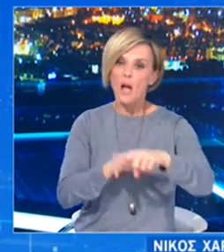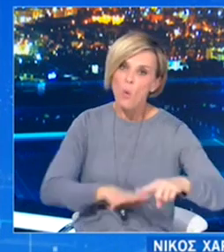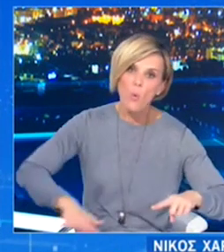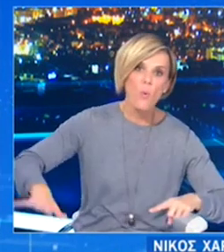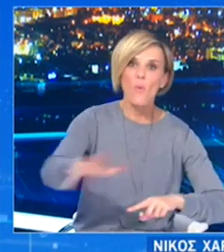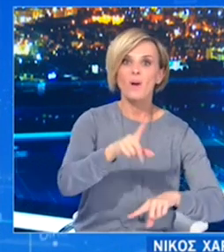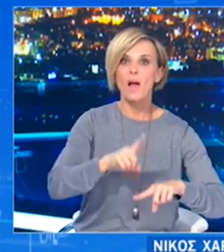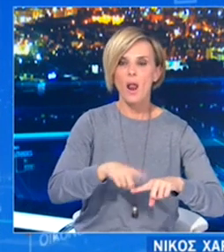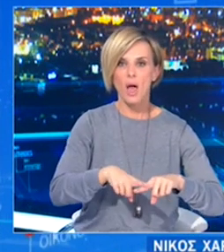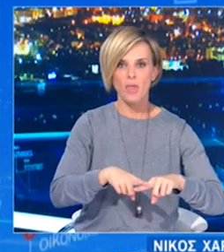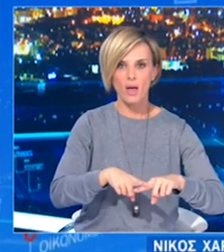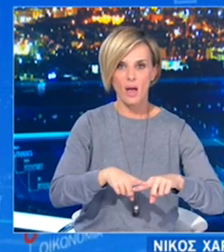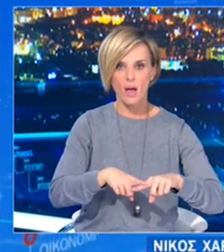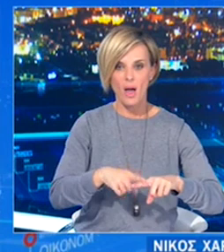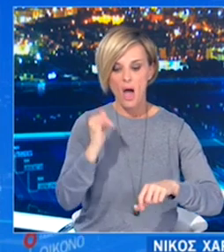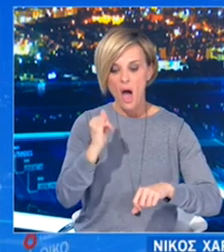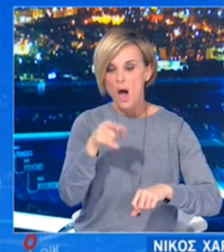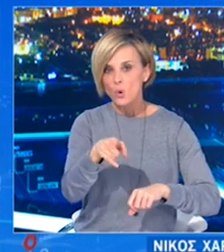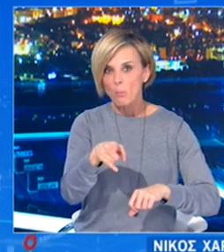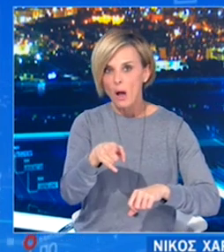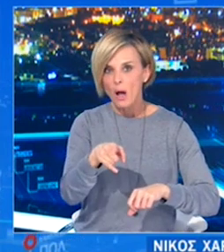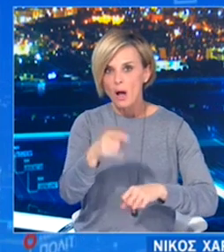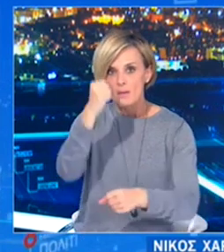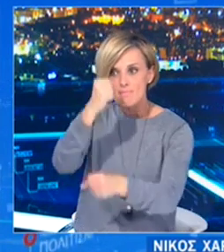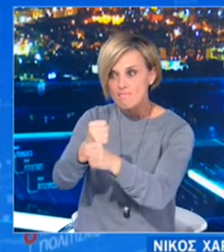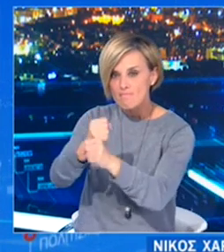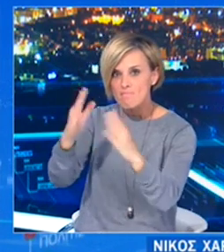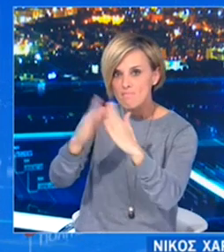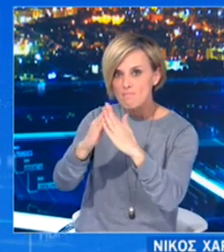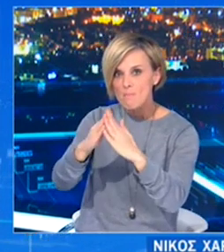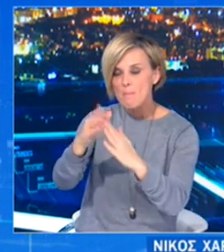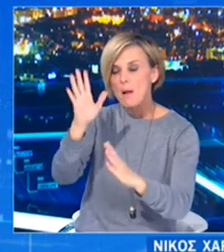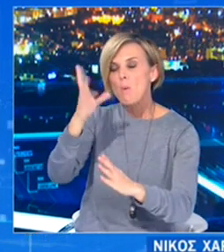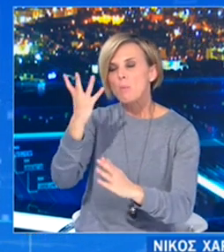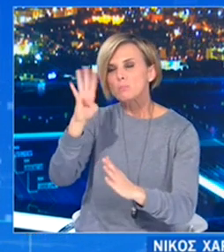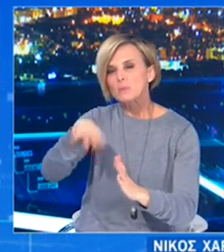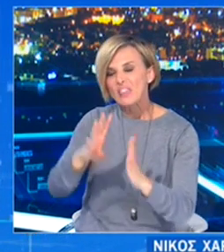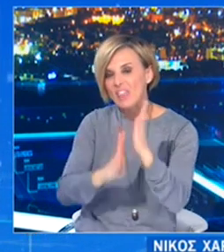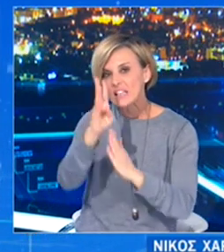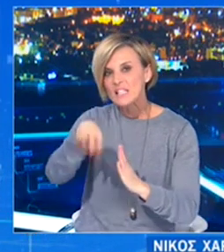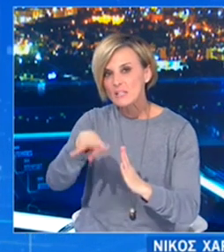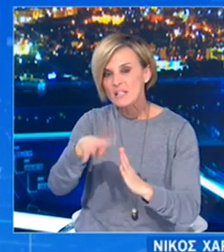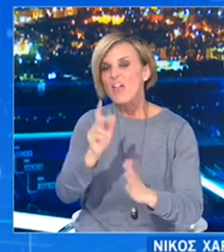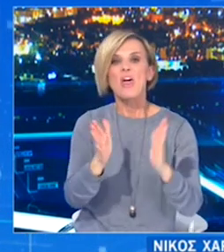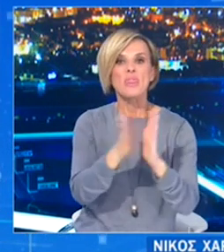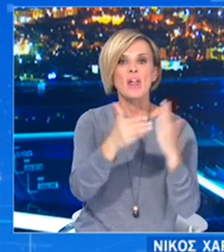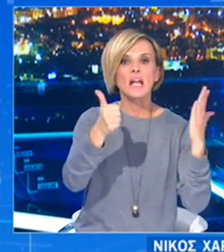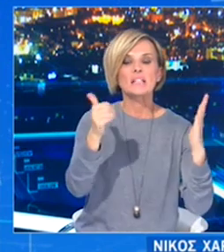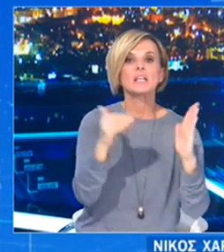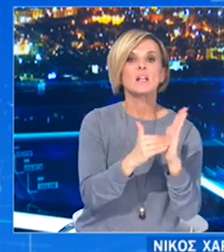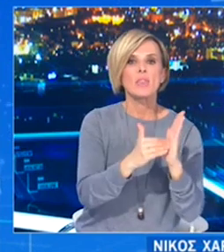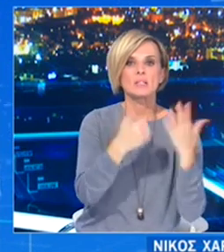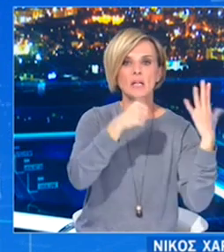τη χώρα, που δεν έχουν ολοκληρώσει την καραντίνα τους, την κατοίκον απομόνωση, είναι 16.617.